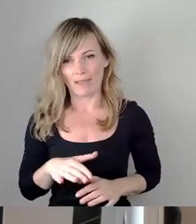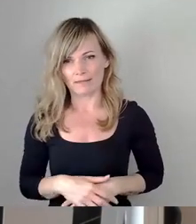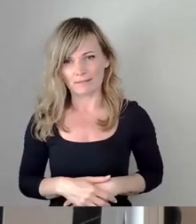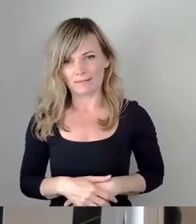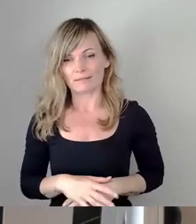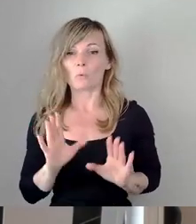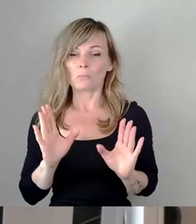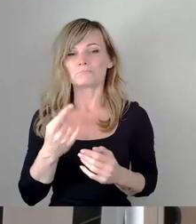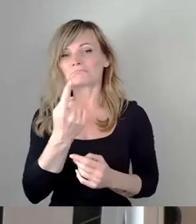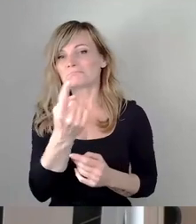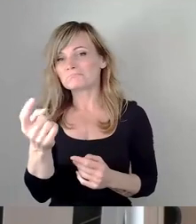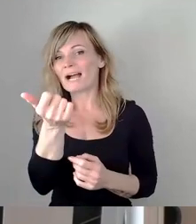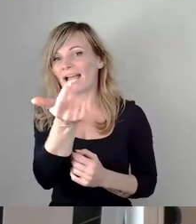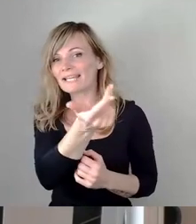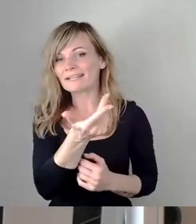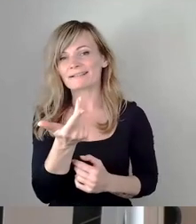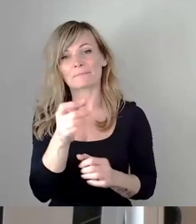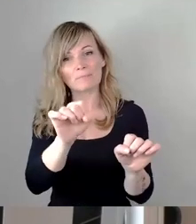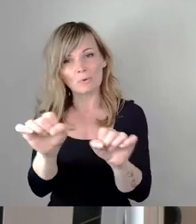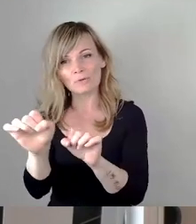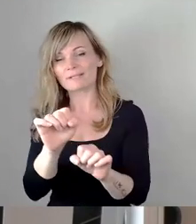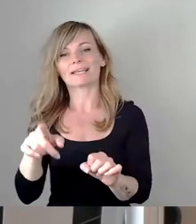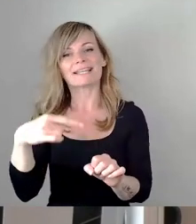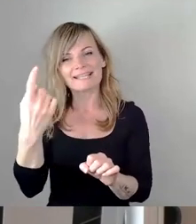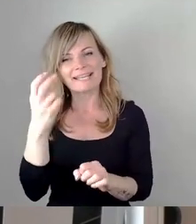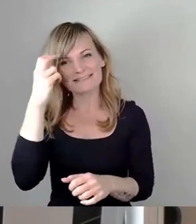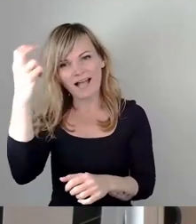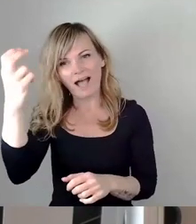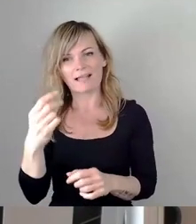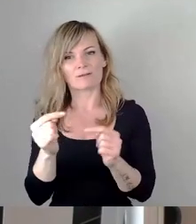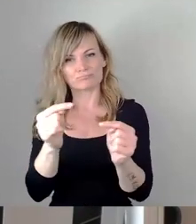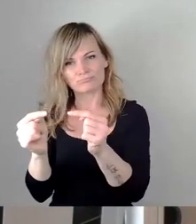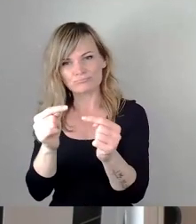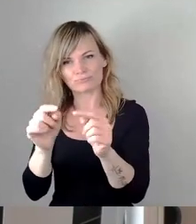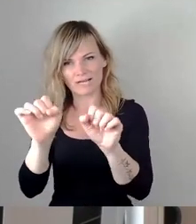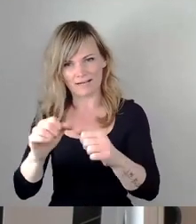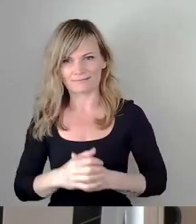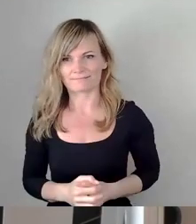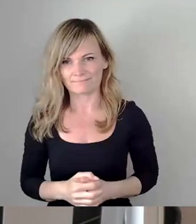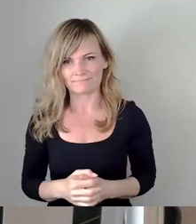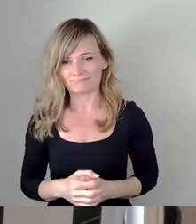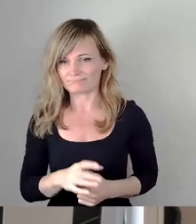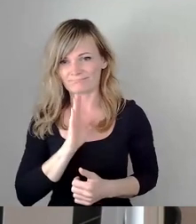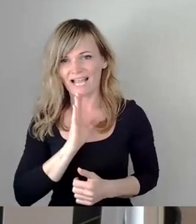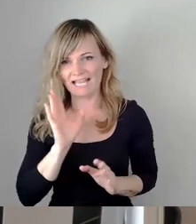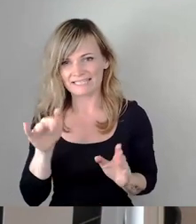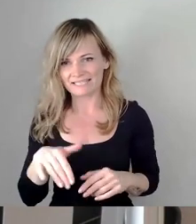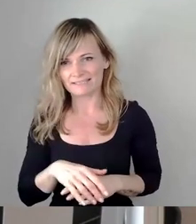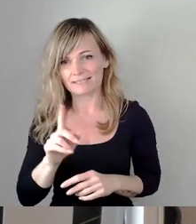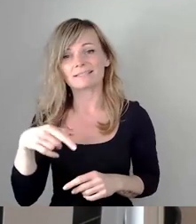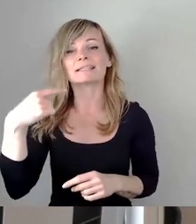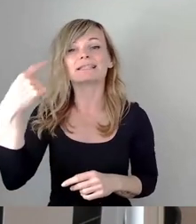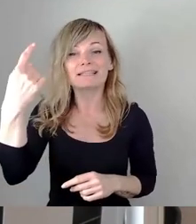Ihnen, haben dann die Möglichkeit, im nächsten Rat darüber zu diskutieren. Und das wird gar nicht reichen, das geht auch im übernächsten Rat weiter.